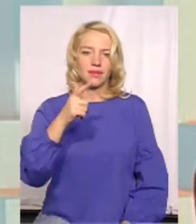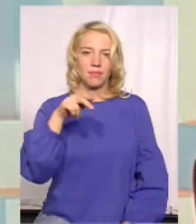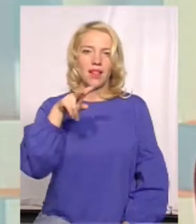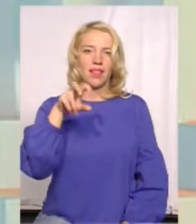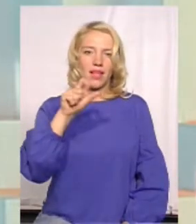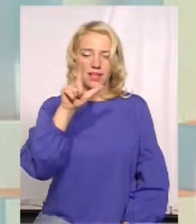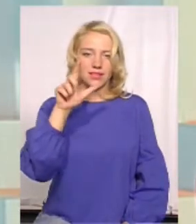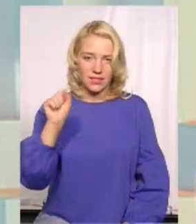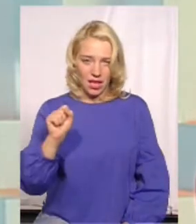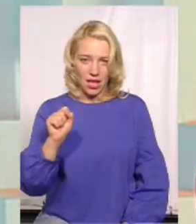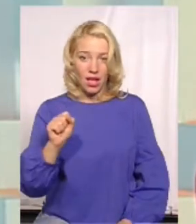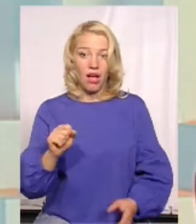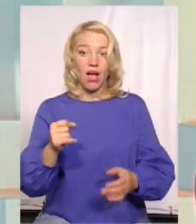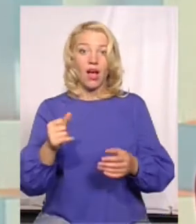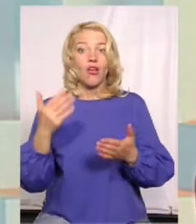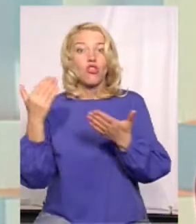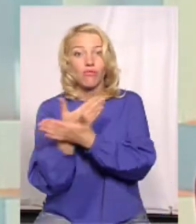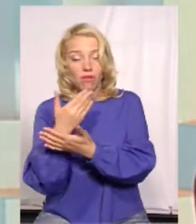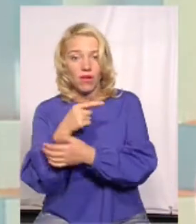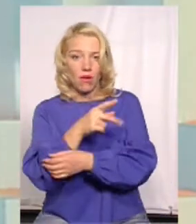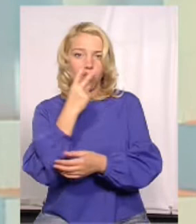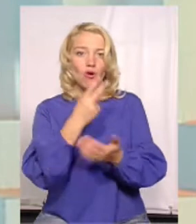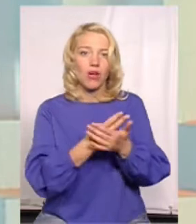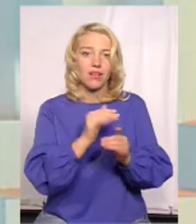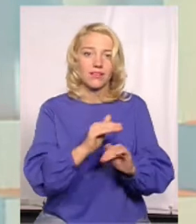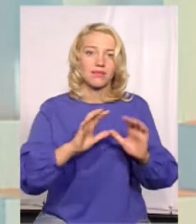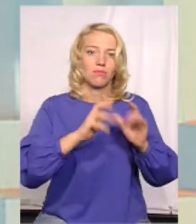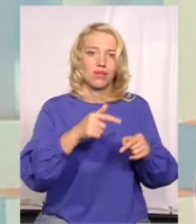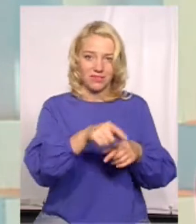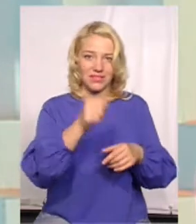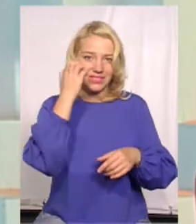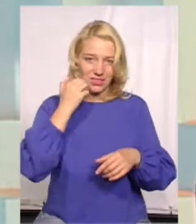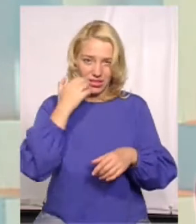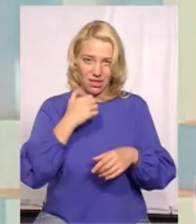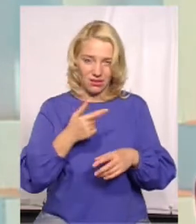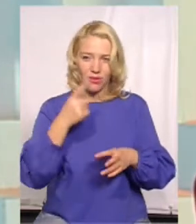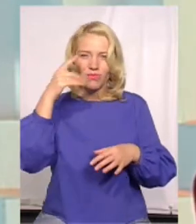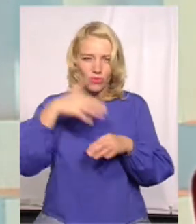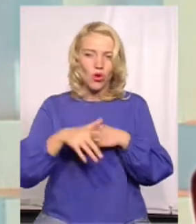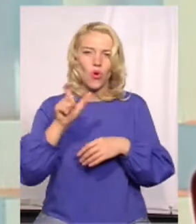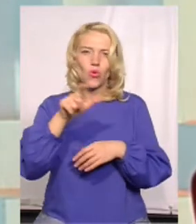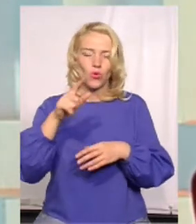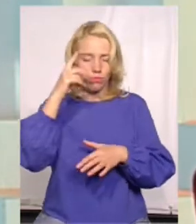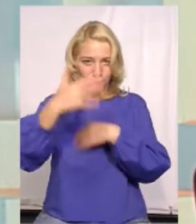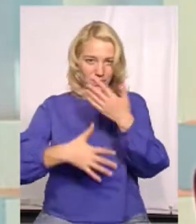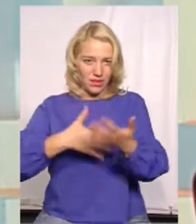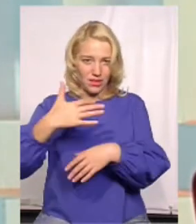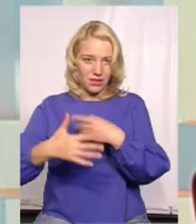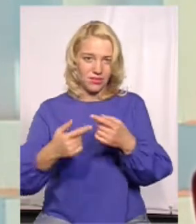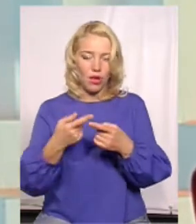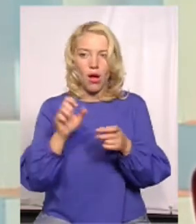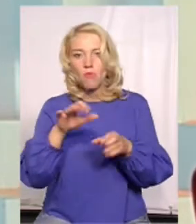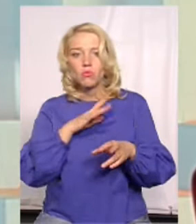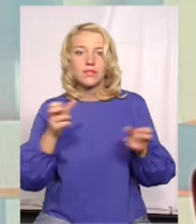це. Тому що, в принципі, люди можуть не здогадуватися, що Лебідь-Плаза, вона там подалі. Тобто, зрозуміло, що це спеціально